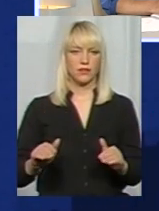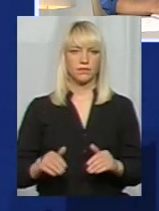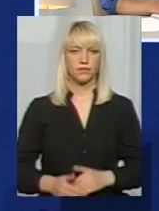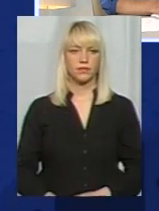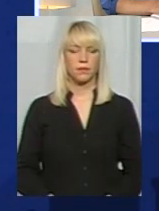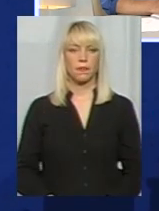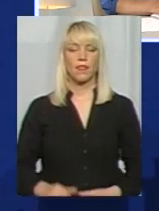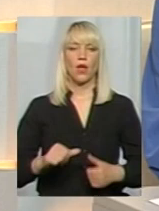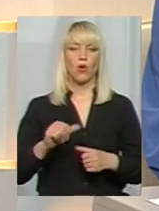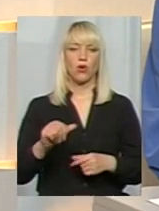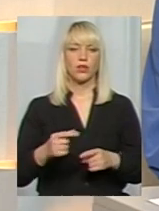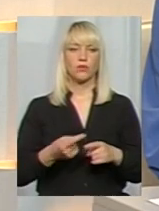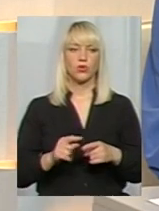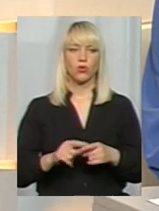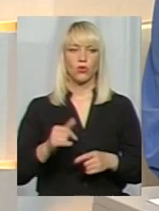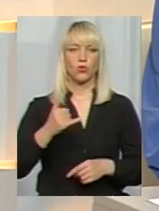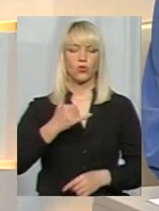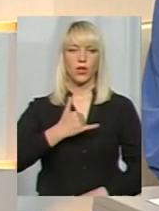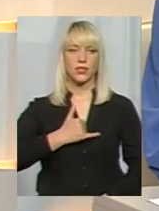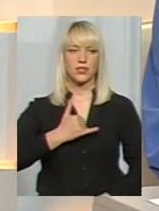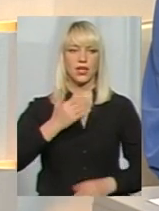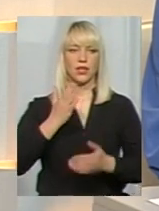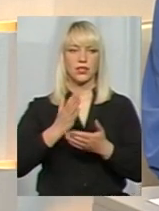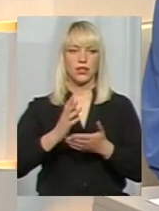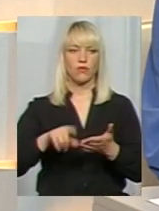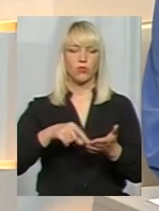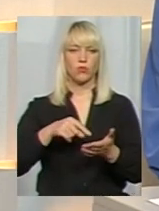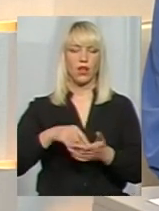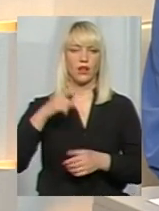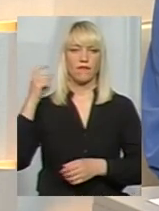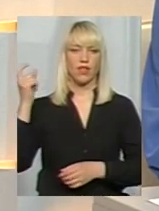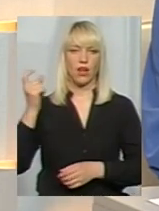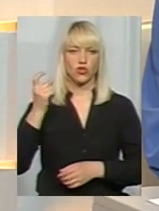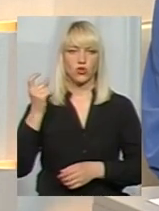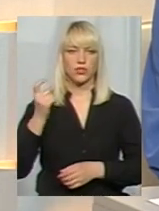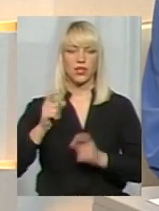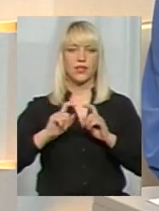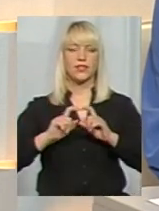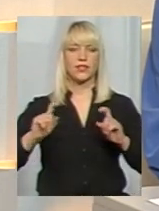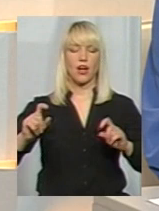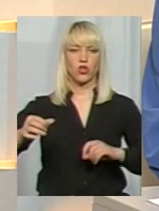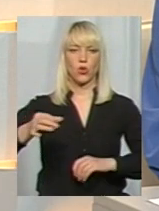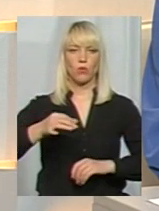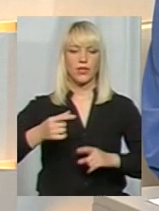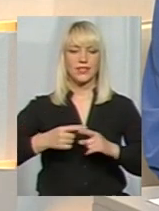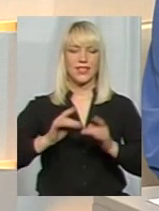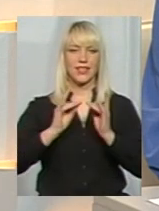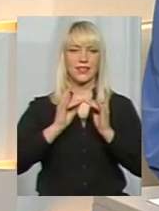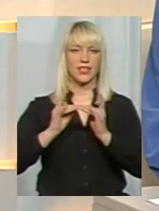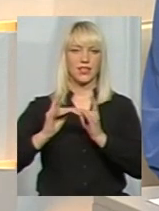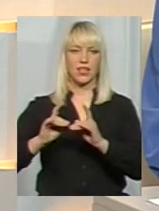Крім того, в нас є в комунальній власності заклади обласні, це інтернатні